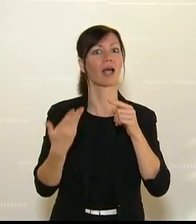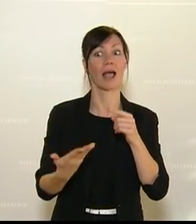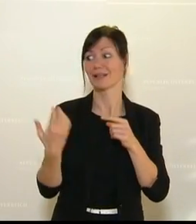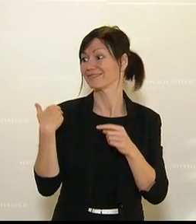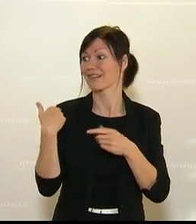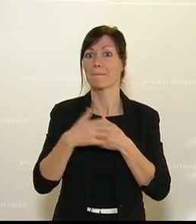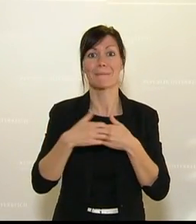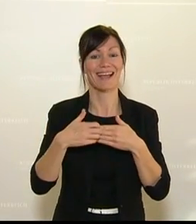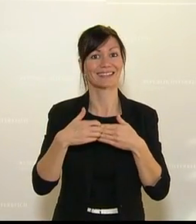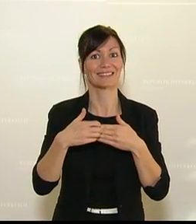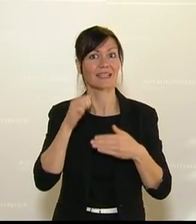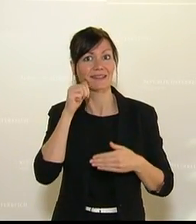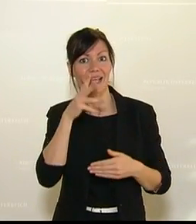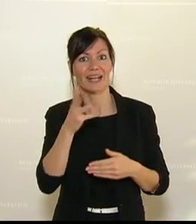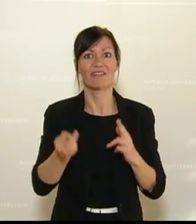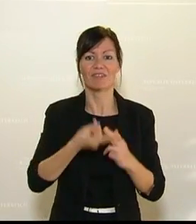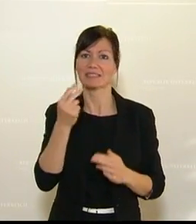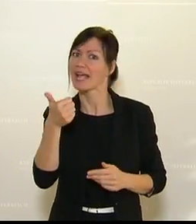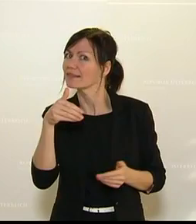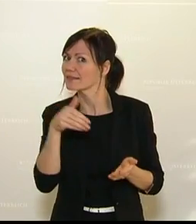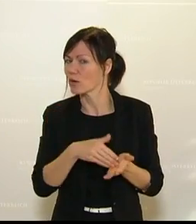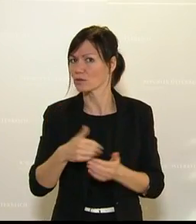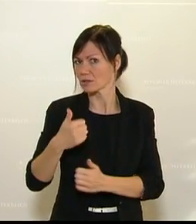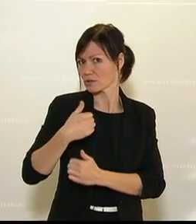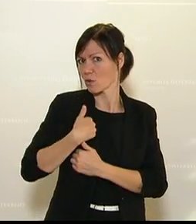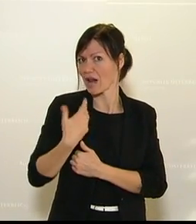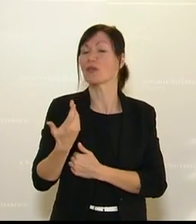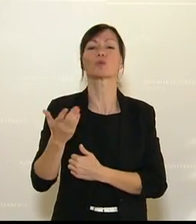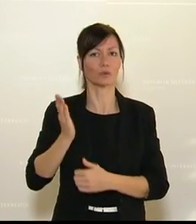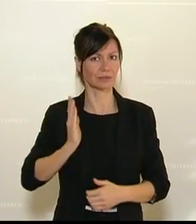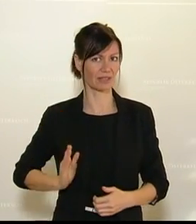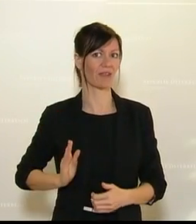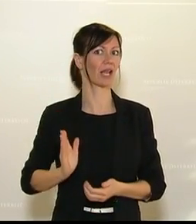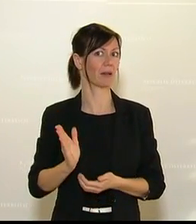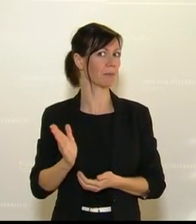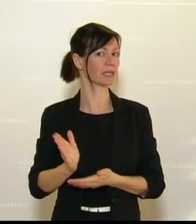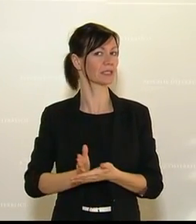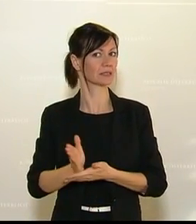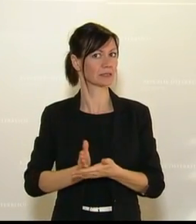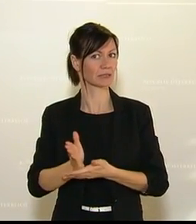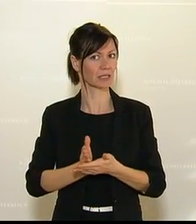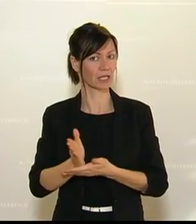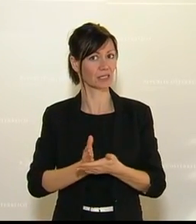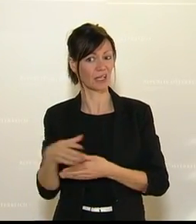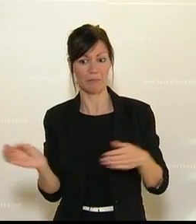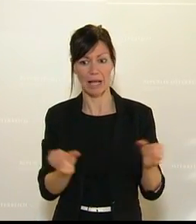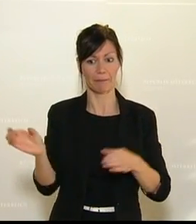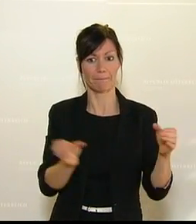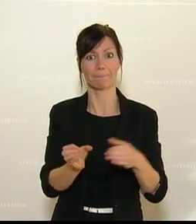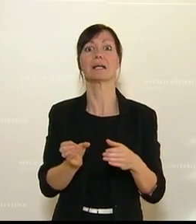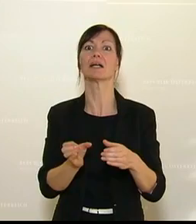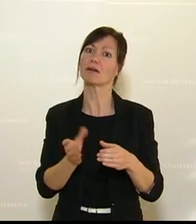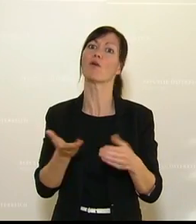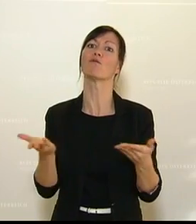jeden Tag knapp tausend Soldatinnen und Soldaten und Zivilbedienstete gegen Covid-19 im Einsatz.